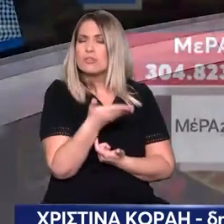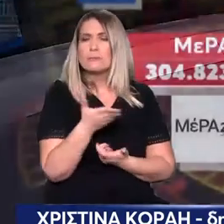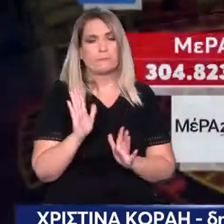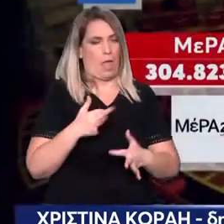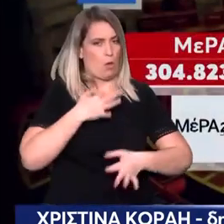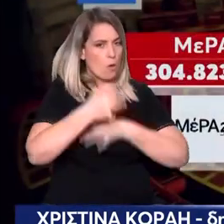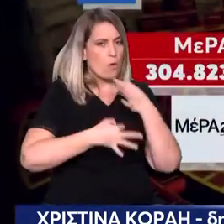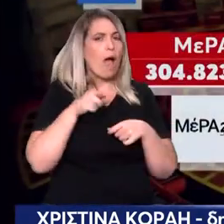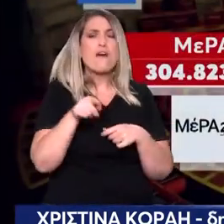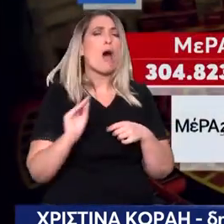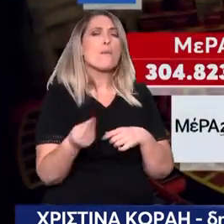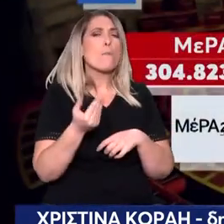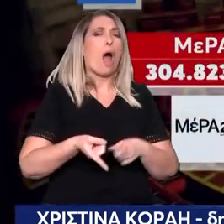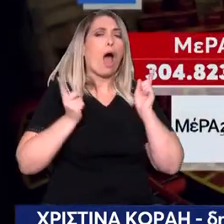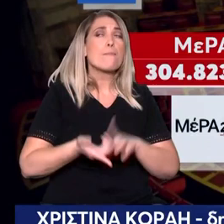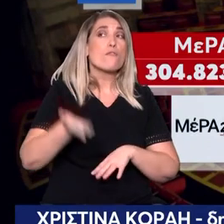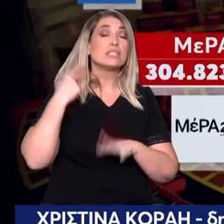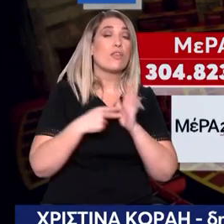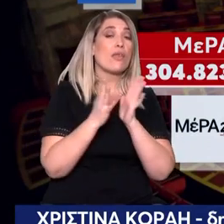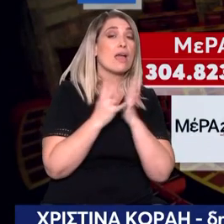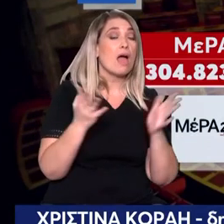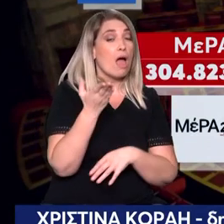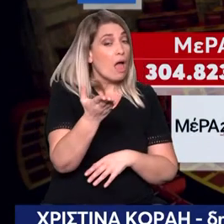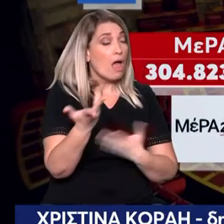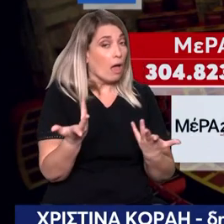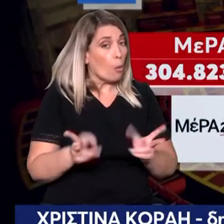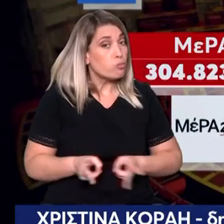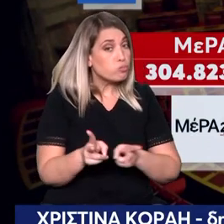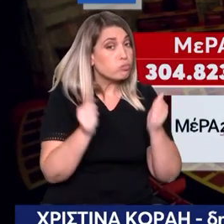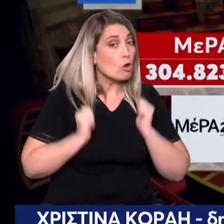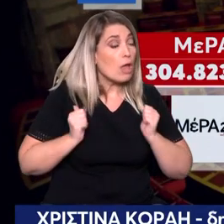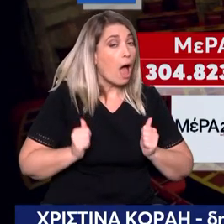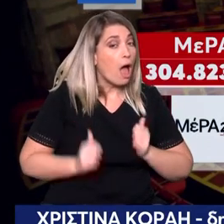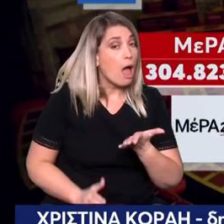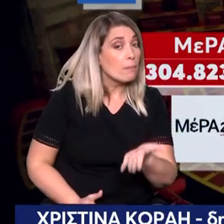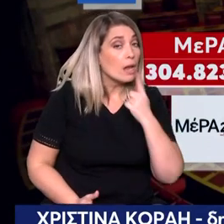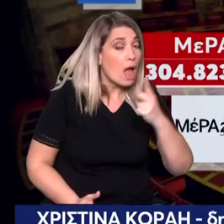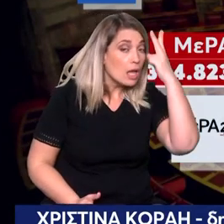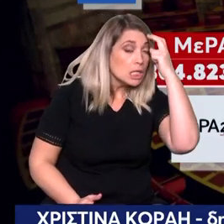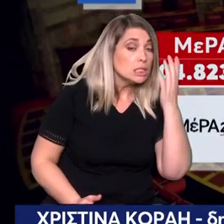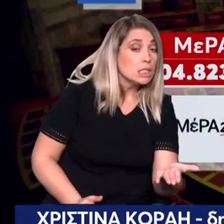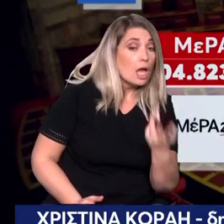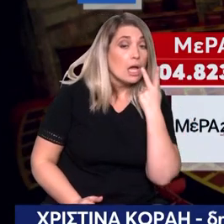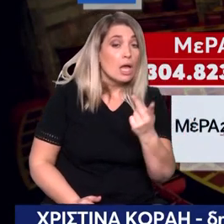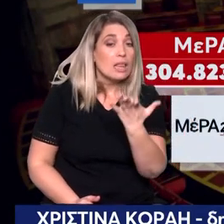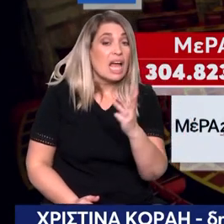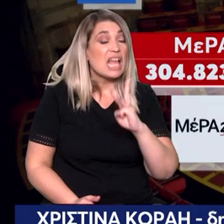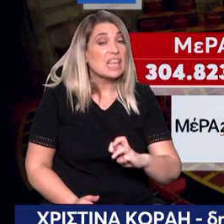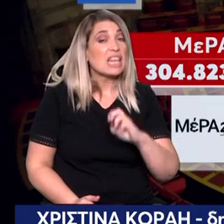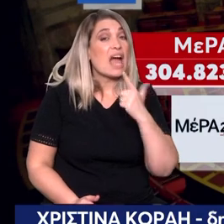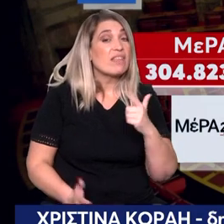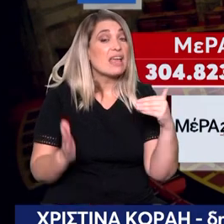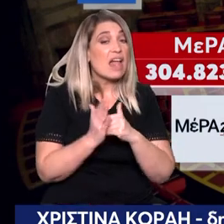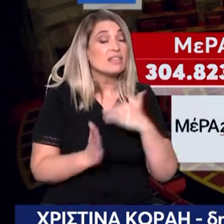γιατί προκύπτει το θέμα. Και το ποτάμι που το έχουμε ξεχάσει και μόνο για το 37.500